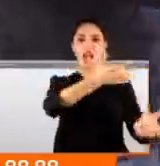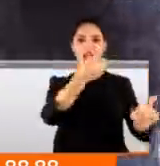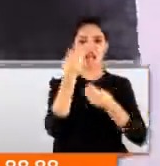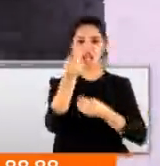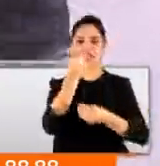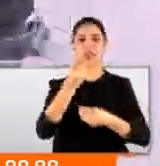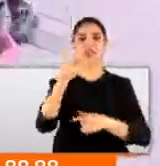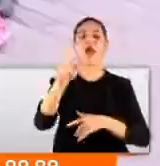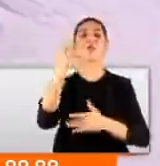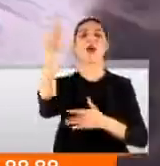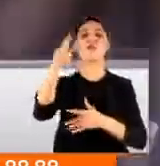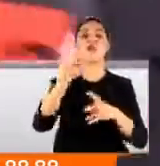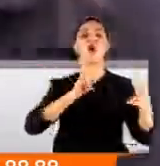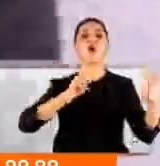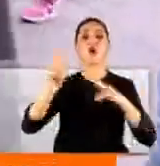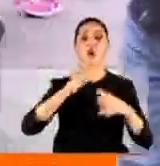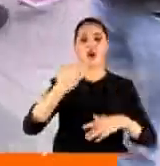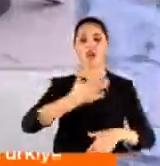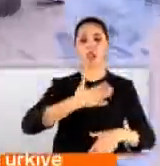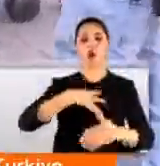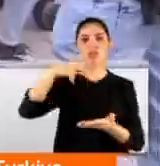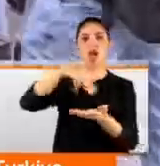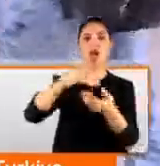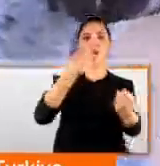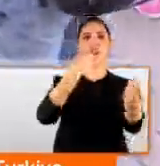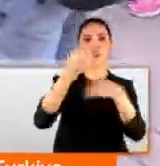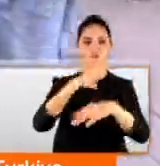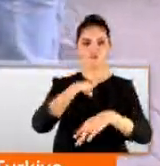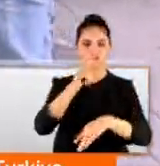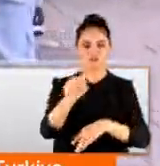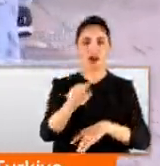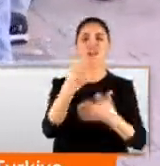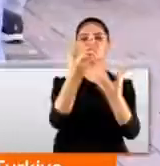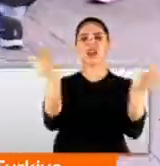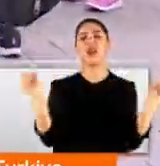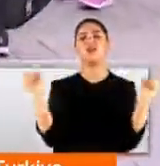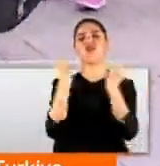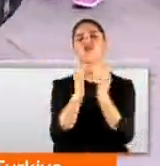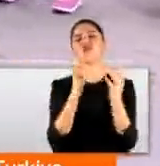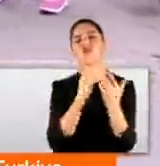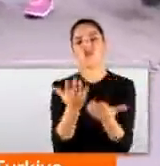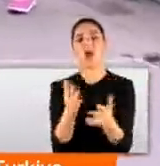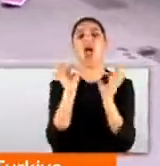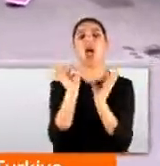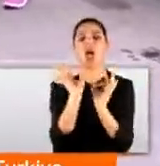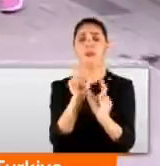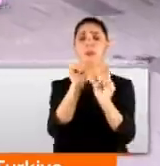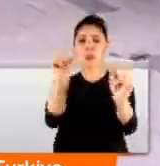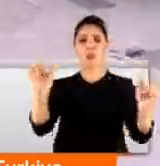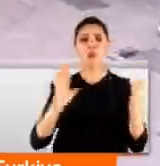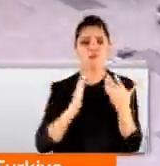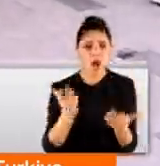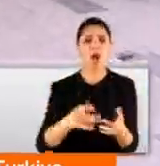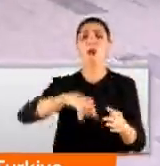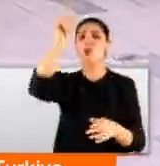yemeği, dönerini, tostunu işte böyle ayakta yiyince yine kalabalıklar oluşuyor. Sık sık uyarılar yapılsa da